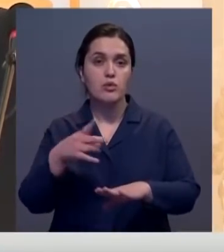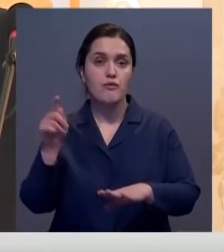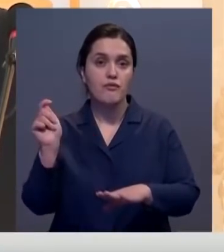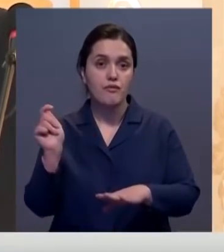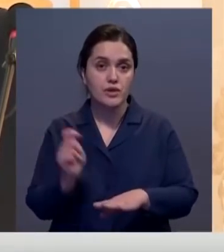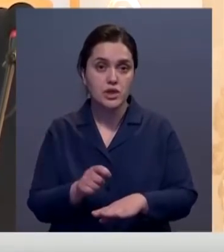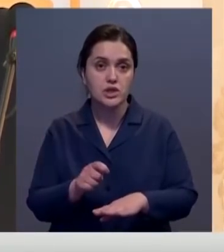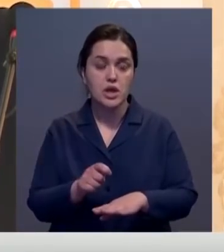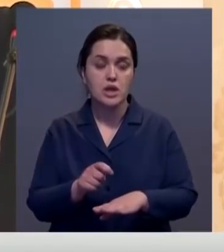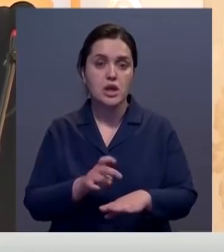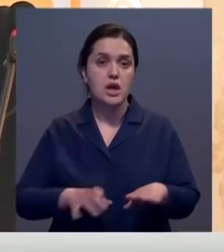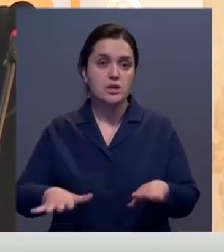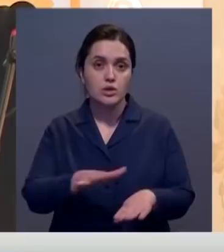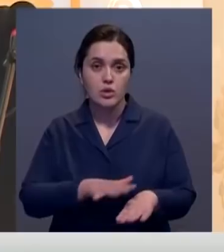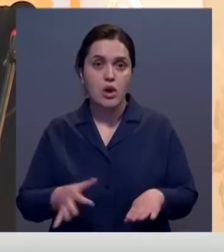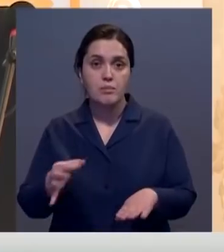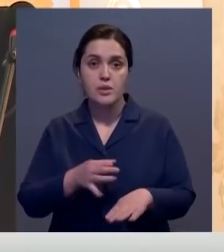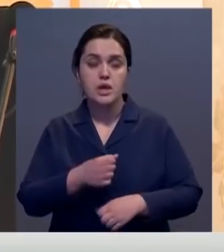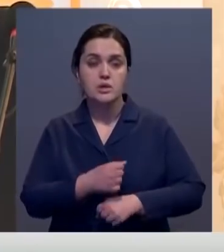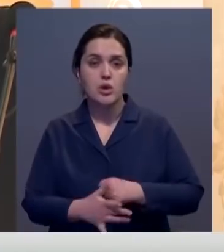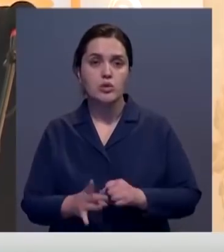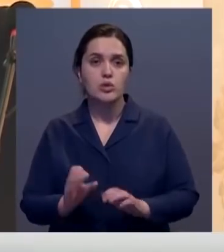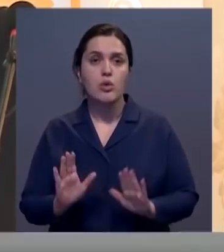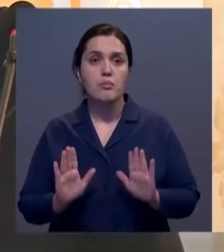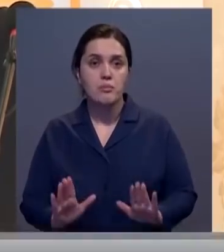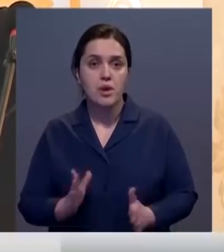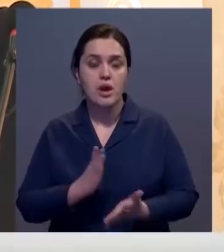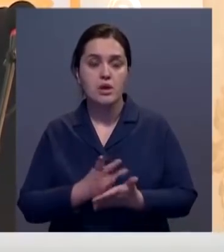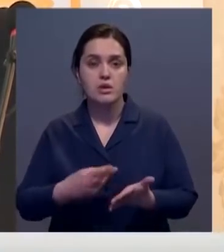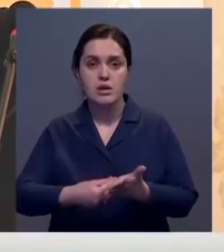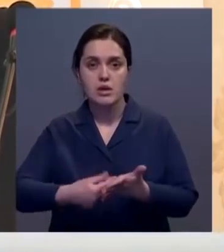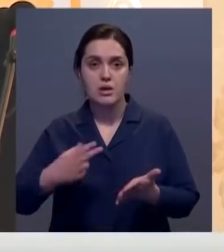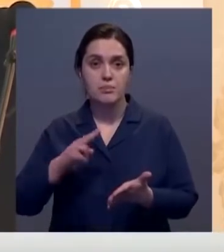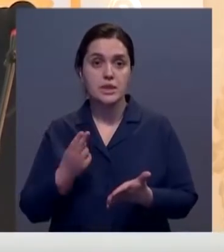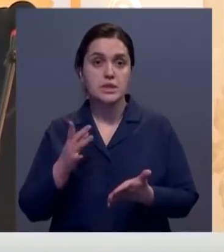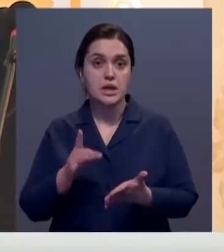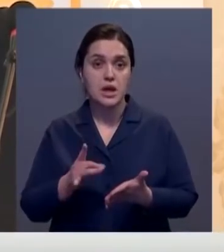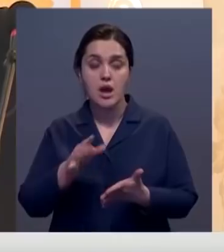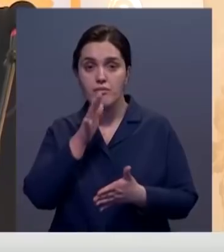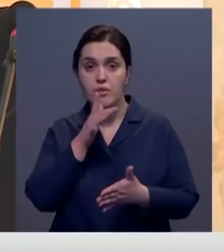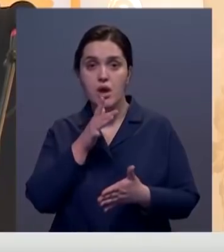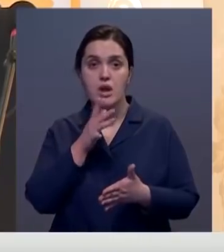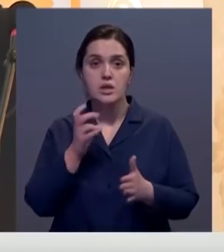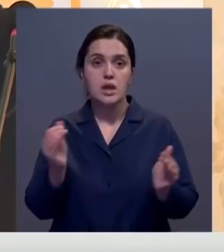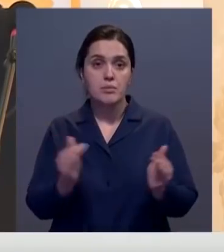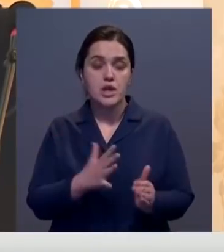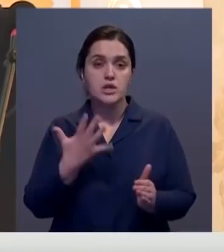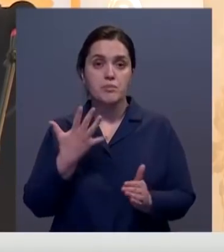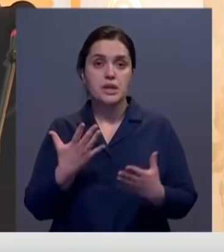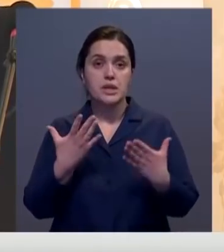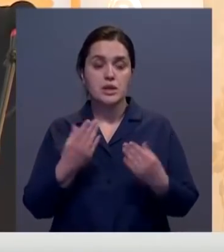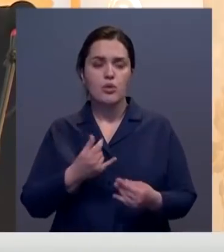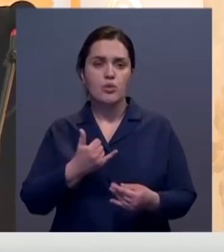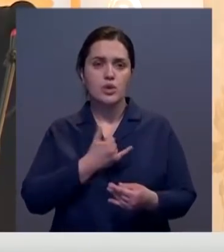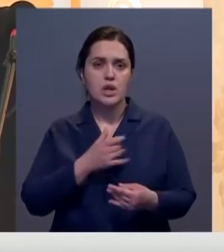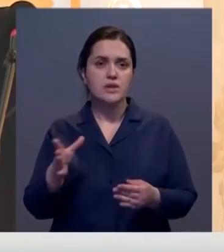территорию областного центра. Но при наличии ПЦР-тестирования сроком не менее пяти суток у нас вообще